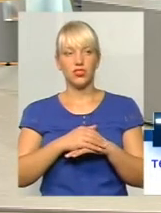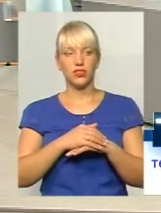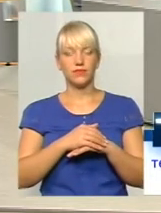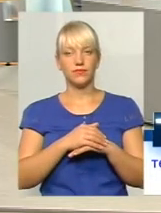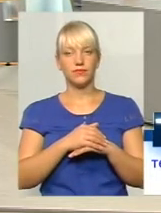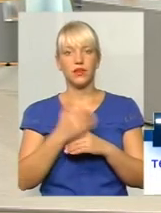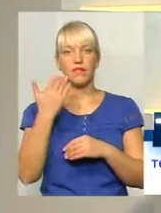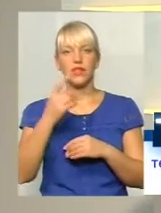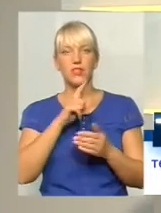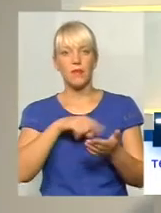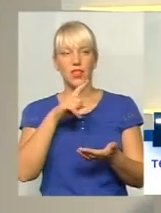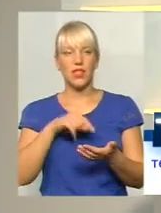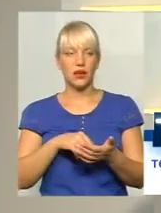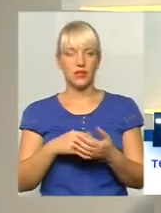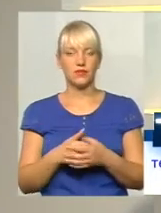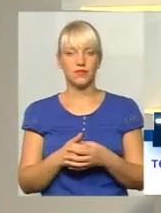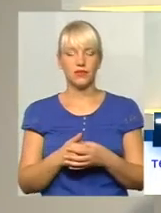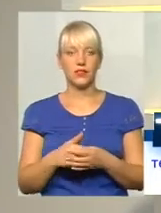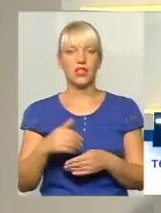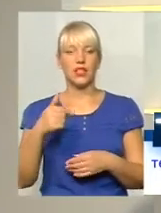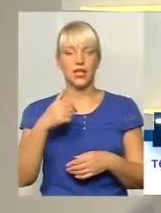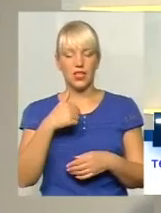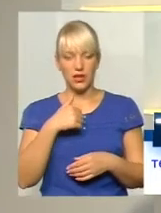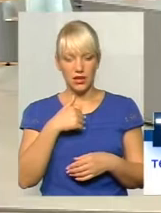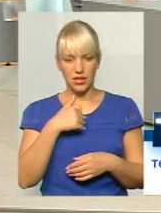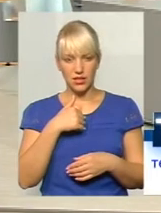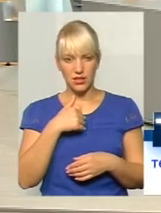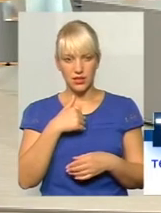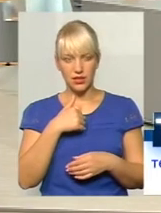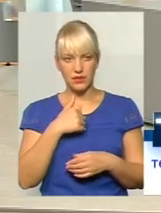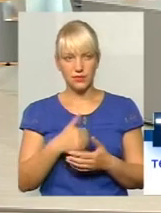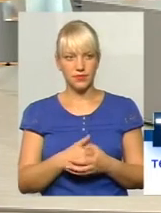Будь ласка, ваше запитання. Да-да, я і не вулиця, зараз сказані.